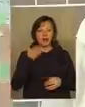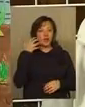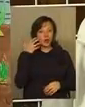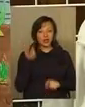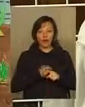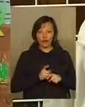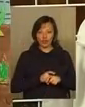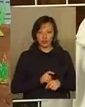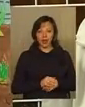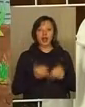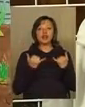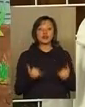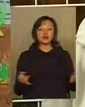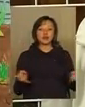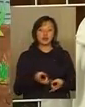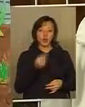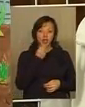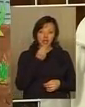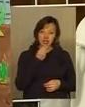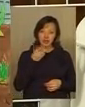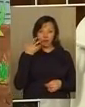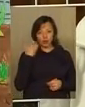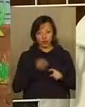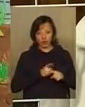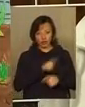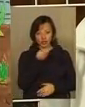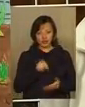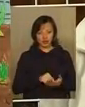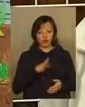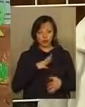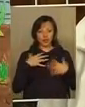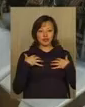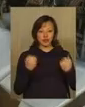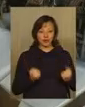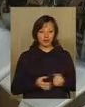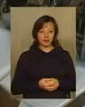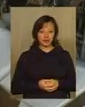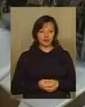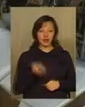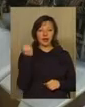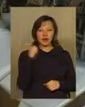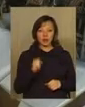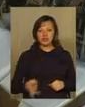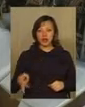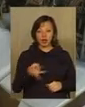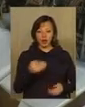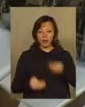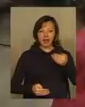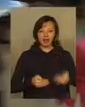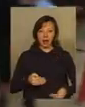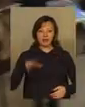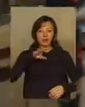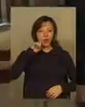овочі. А для чого потрібно їсти фрукти та овочі? Щоб бути здоровими. Переможців регіонального етапу